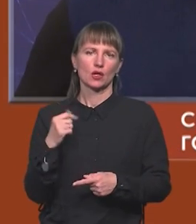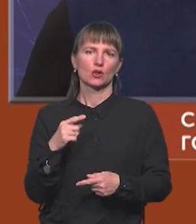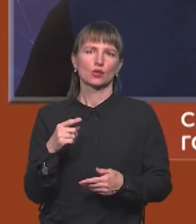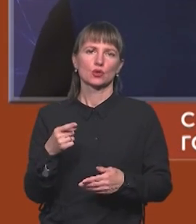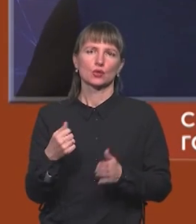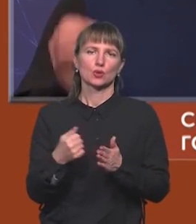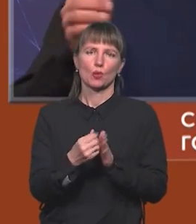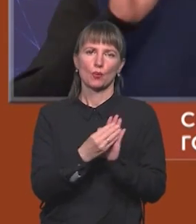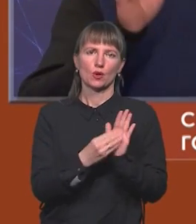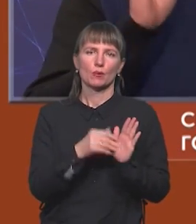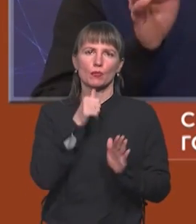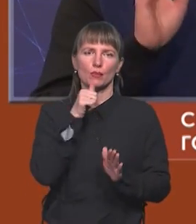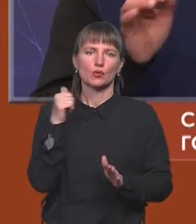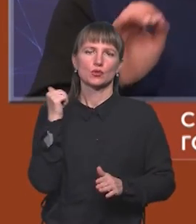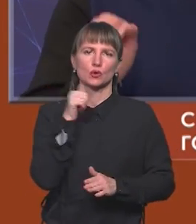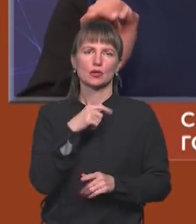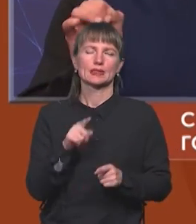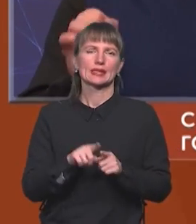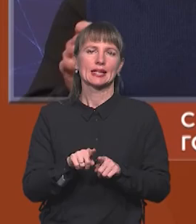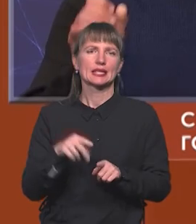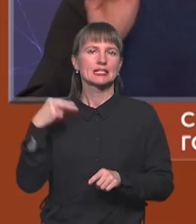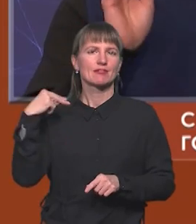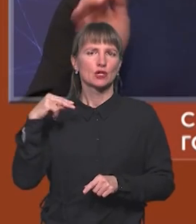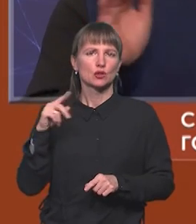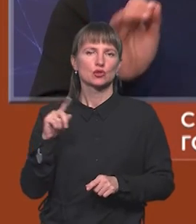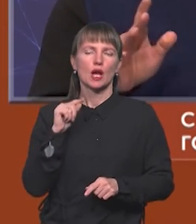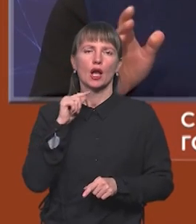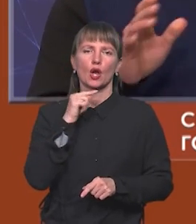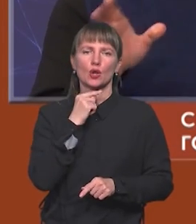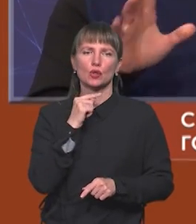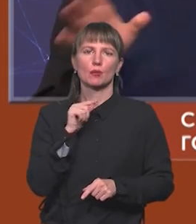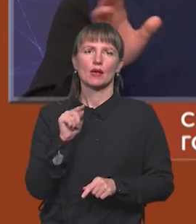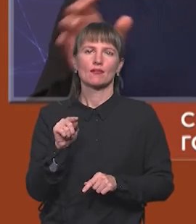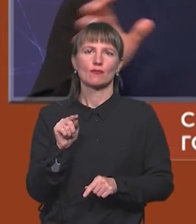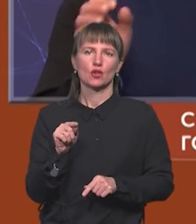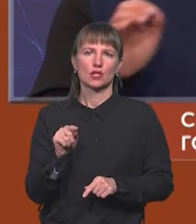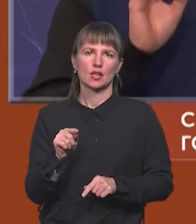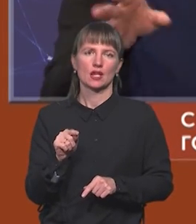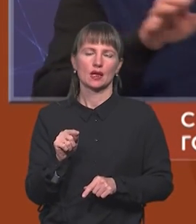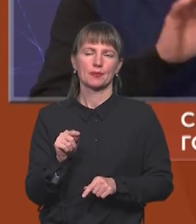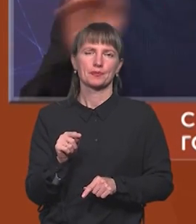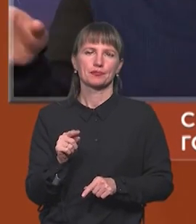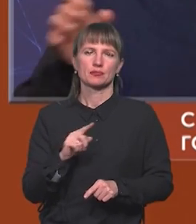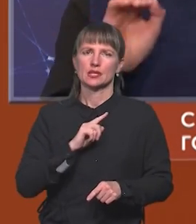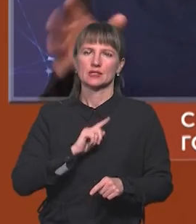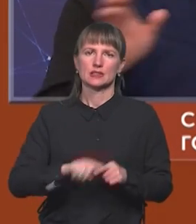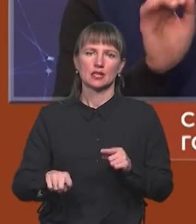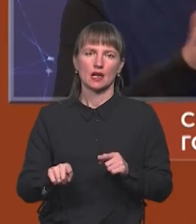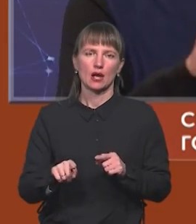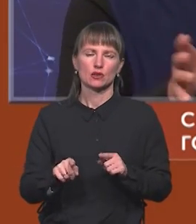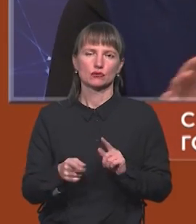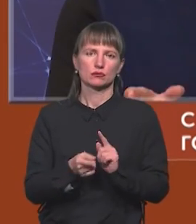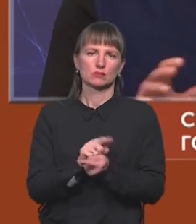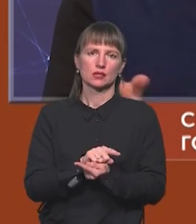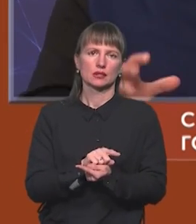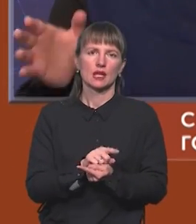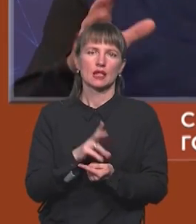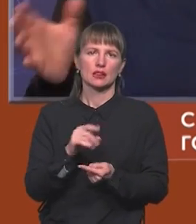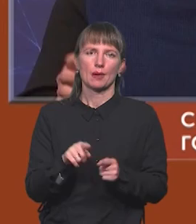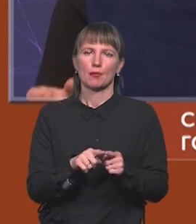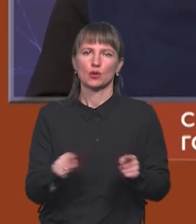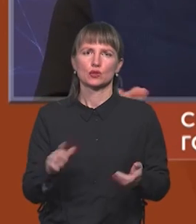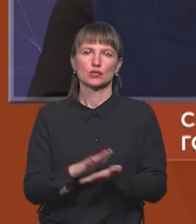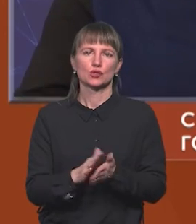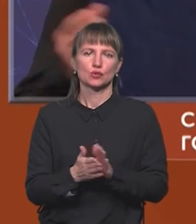минулого року. Але це от такий дзвіночок, що економіка, вона миттєво реагує на якісь отакі поточні ситуації.